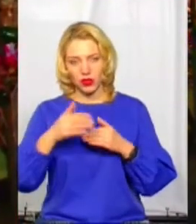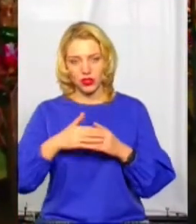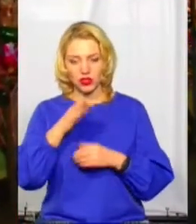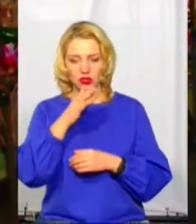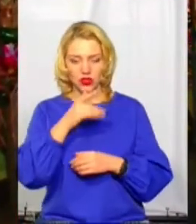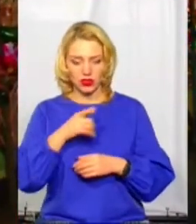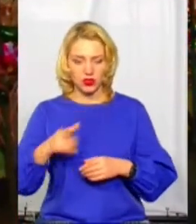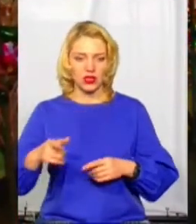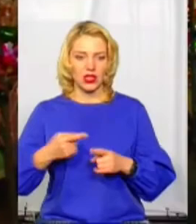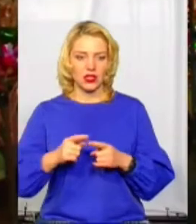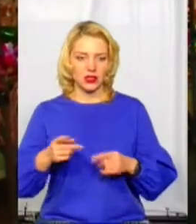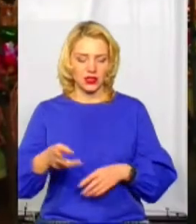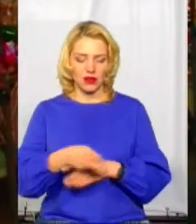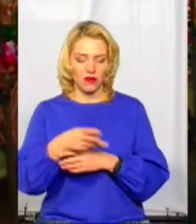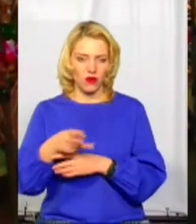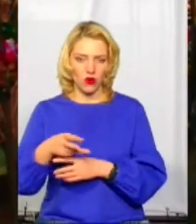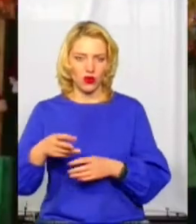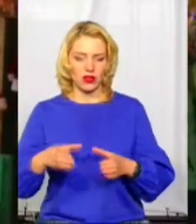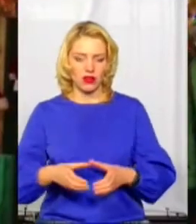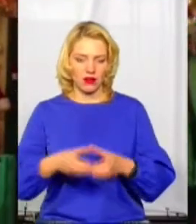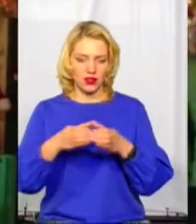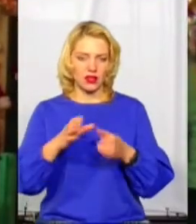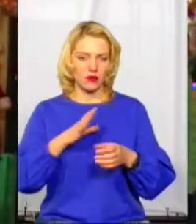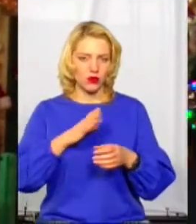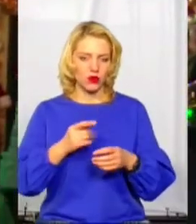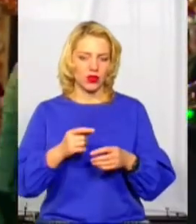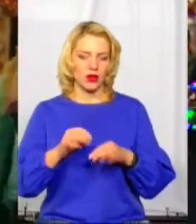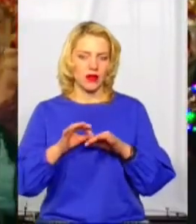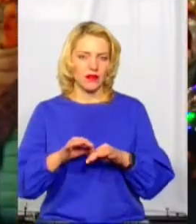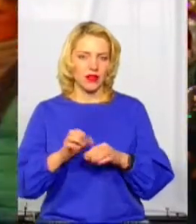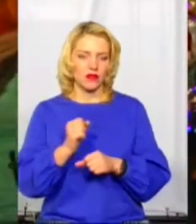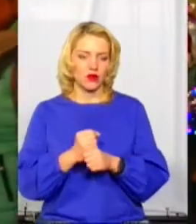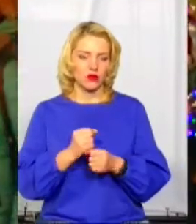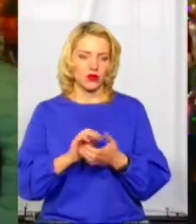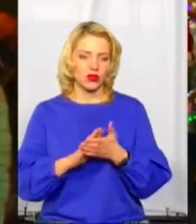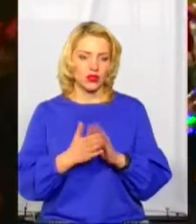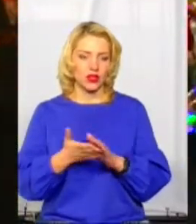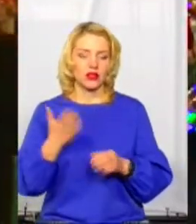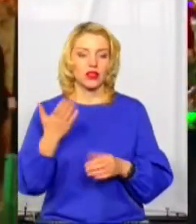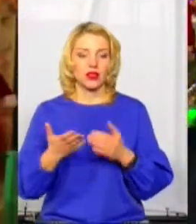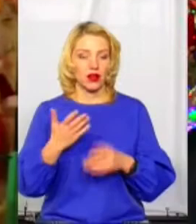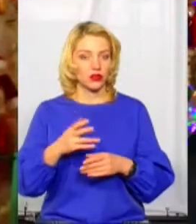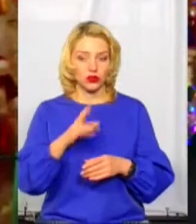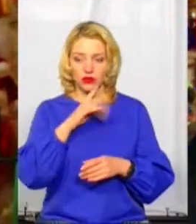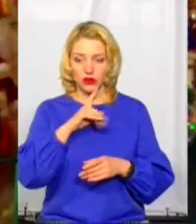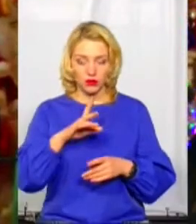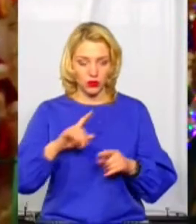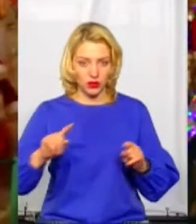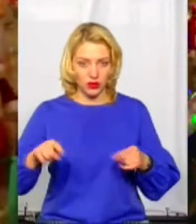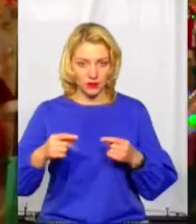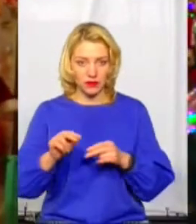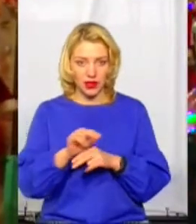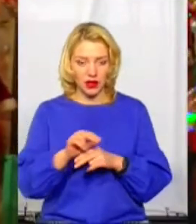ці вогнегасники привели в робочий стан. Якщо не усунут, ми будемо звертатись до органів місцевого самовідривідування, для того, щоб